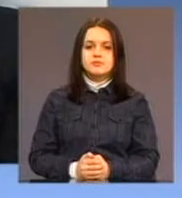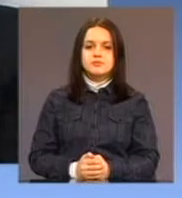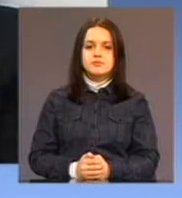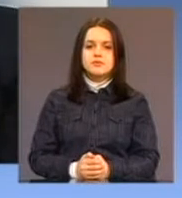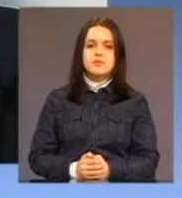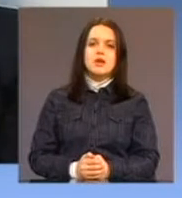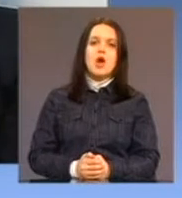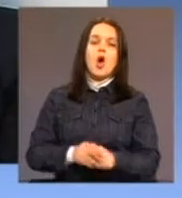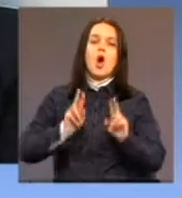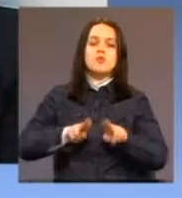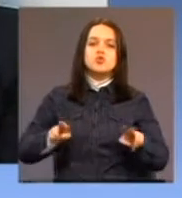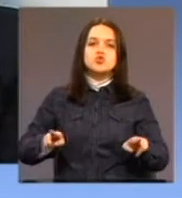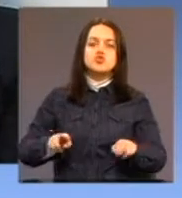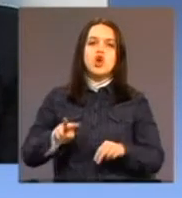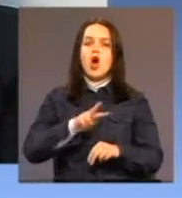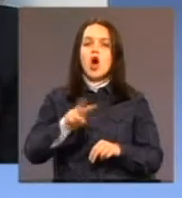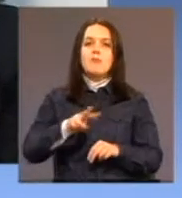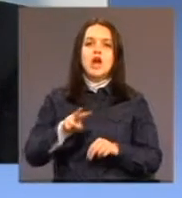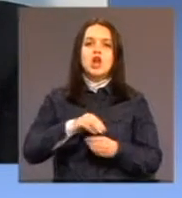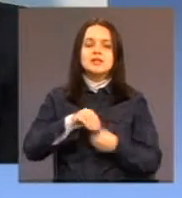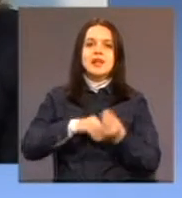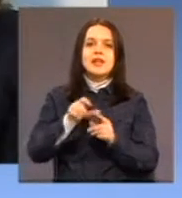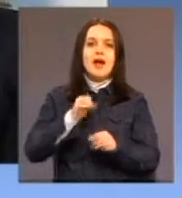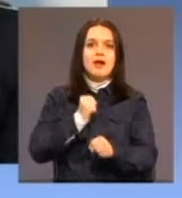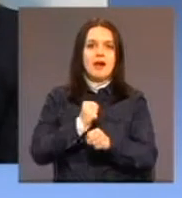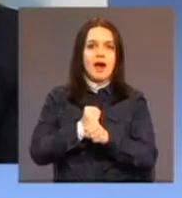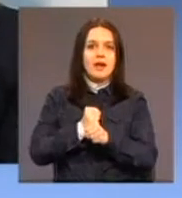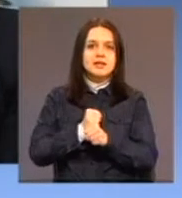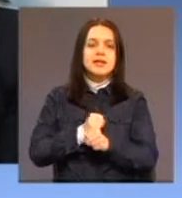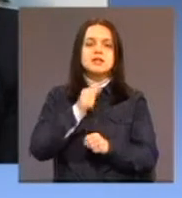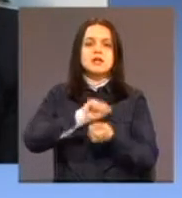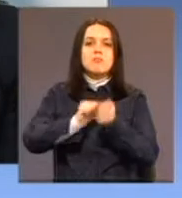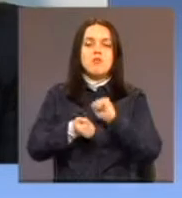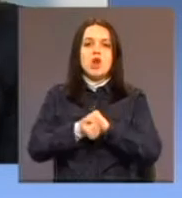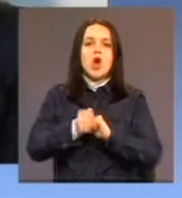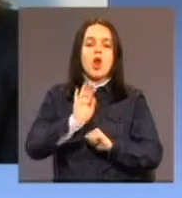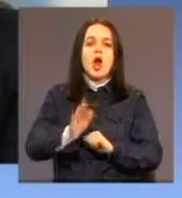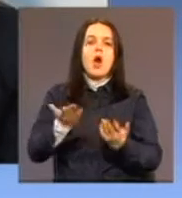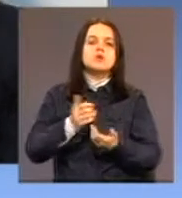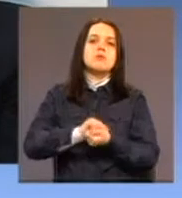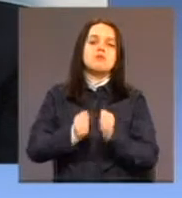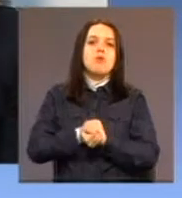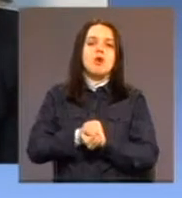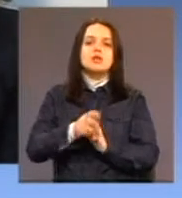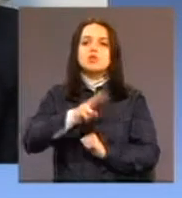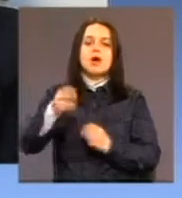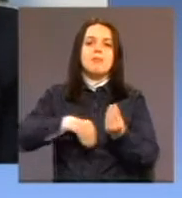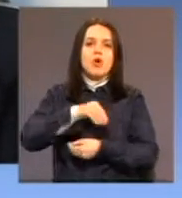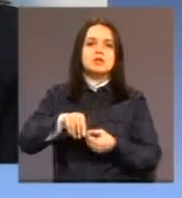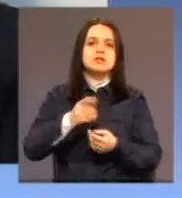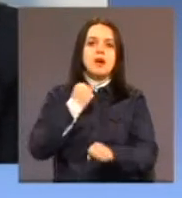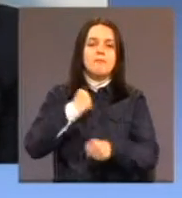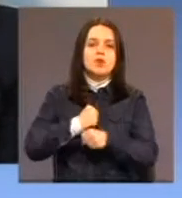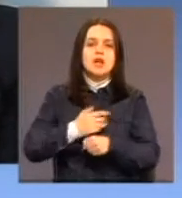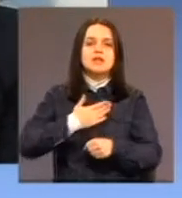Omogućiti oba roditelja da rade i da se bori onako kako se bori druge porodice. Da se bori za posao, za svoju egzistenciju